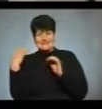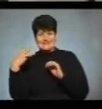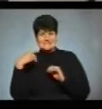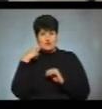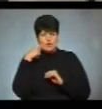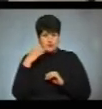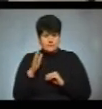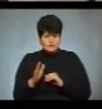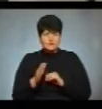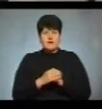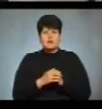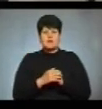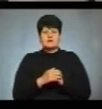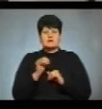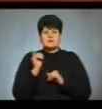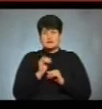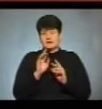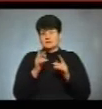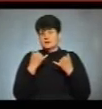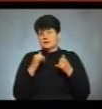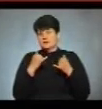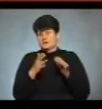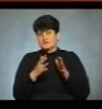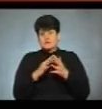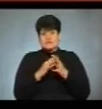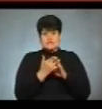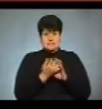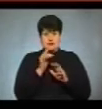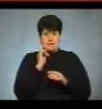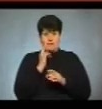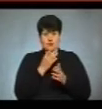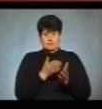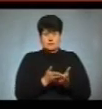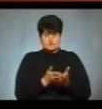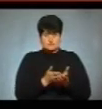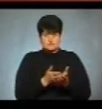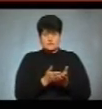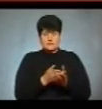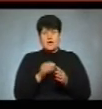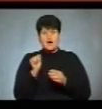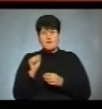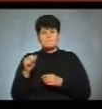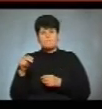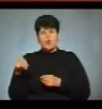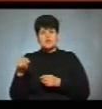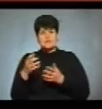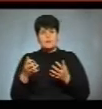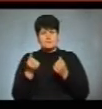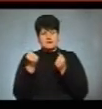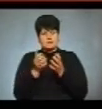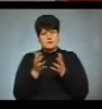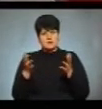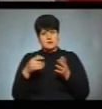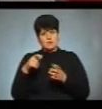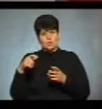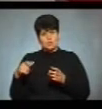І, як не дивно, переважно сільська молодь. А Порошенка підтримують здебільшого